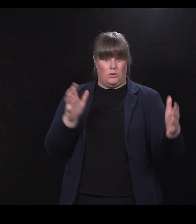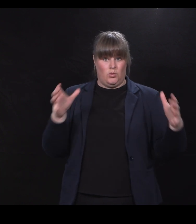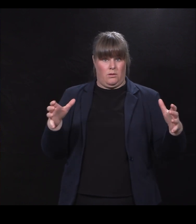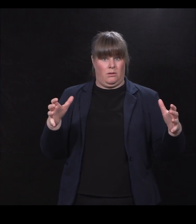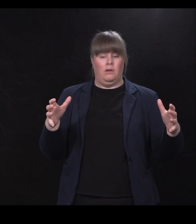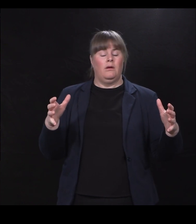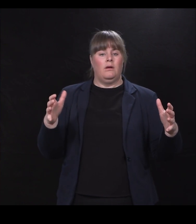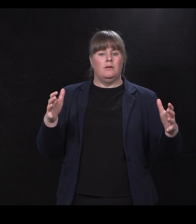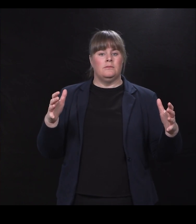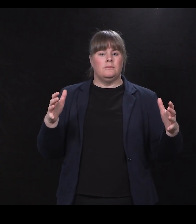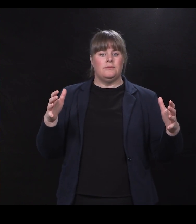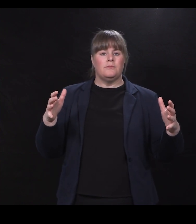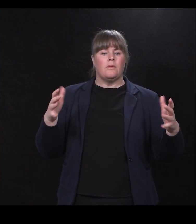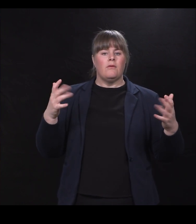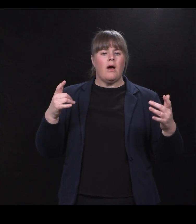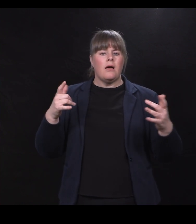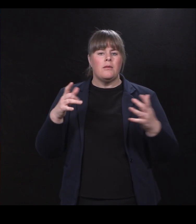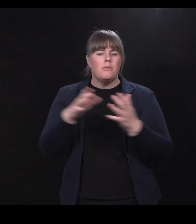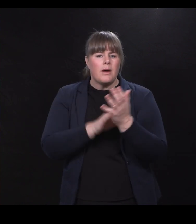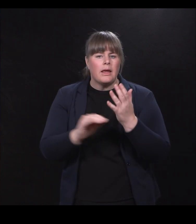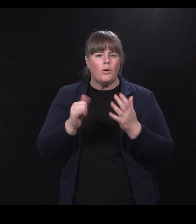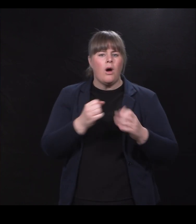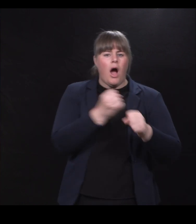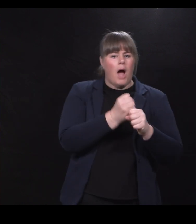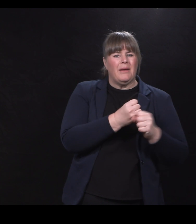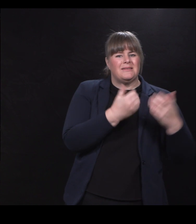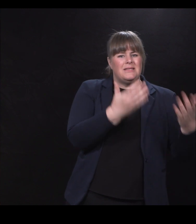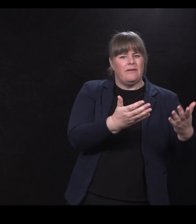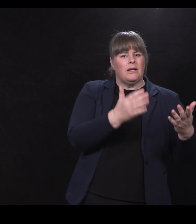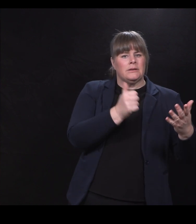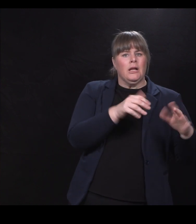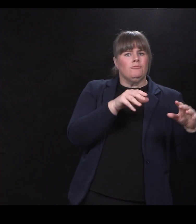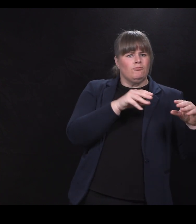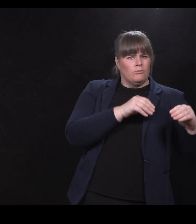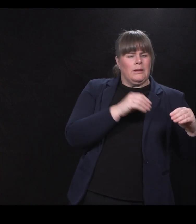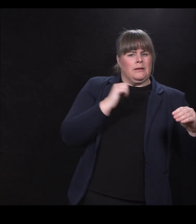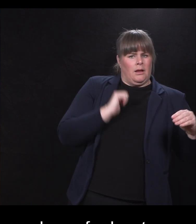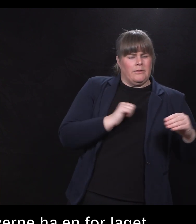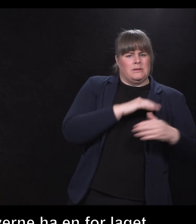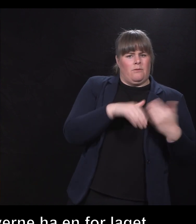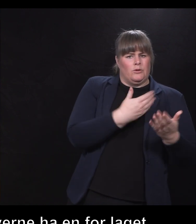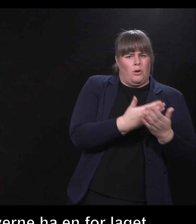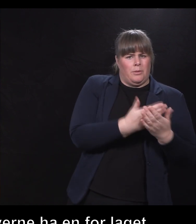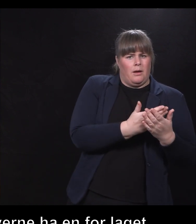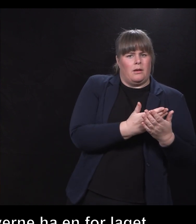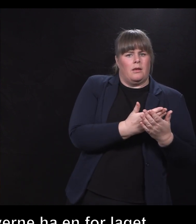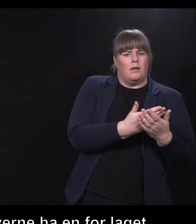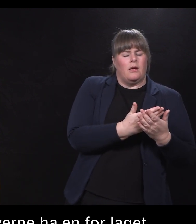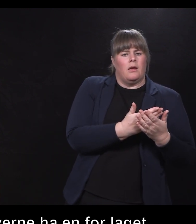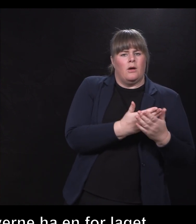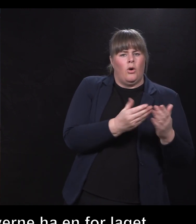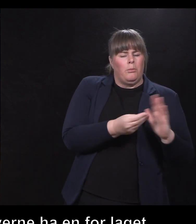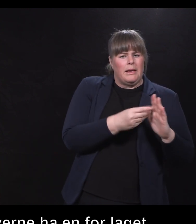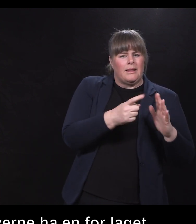ta en forlaget, utføre sitt samfunnsoppdrag, bidra til en bedre verden.